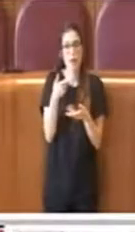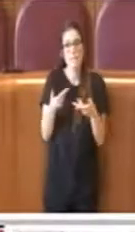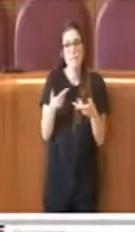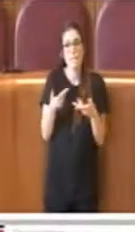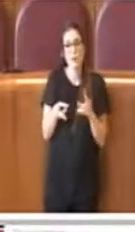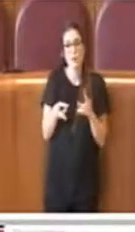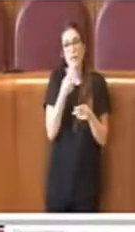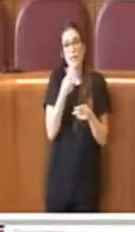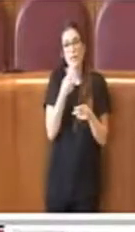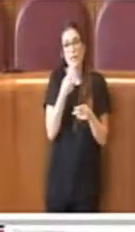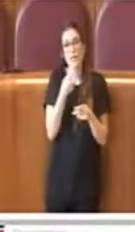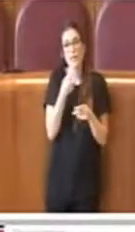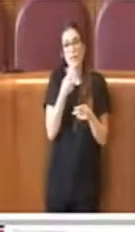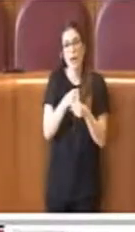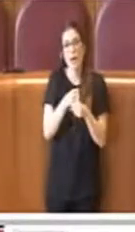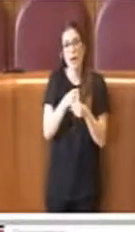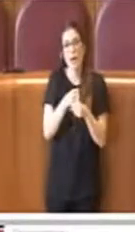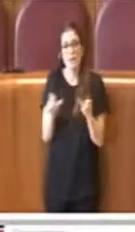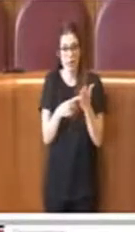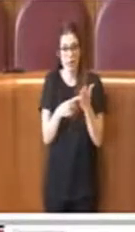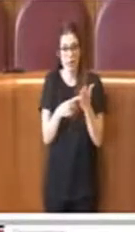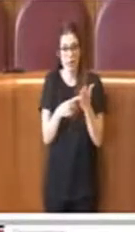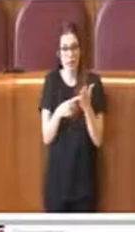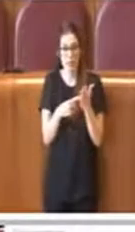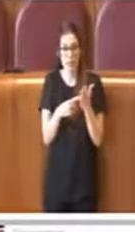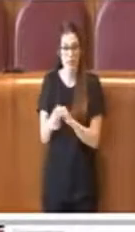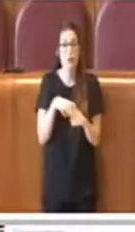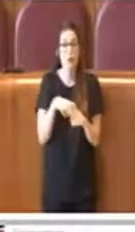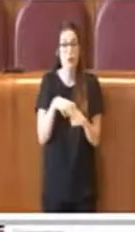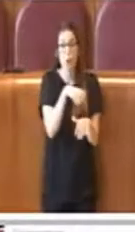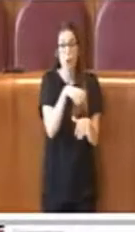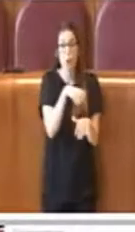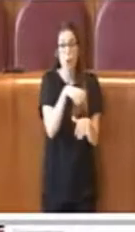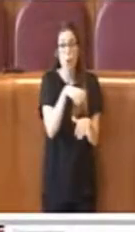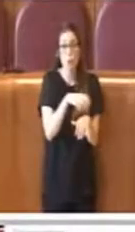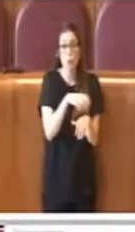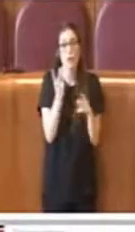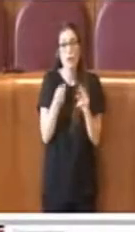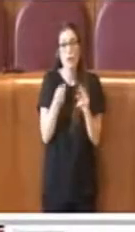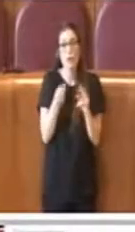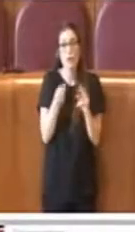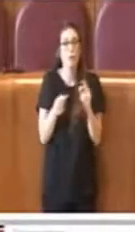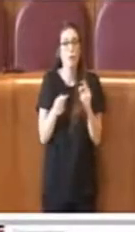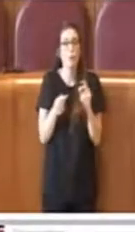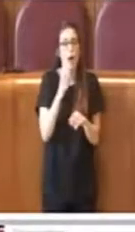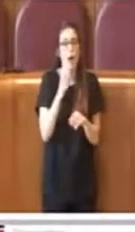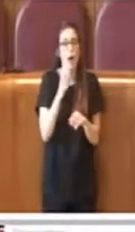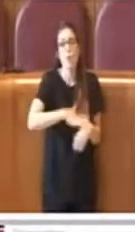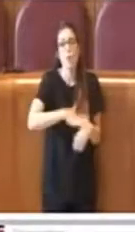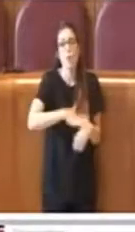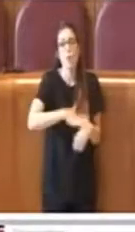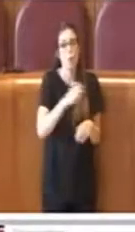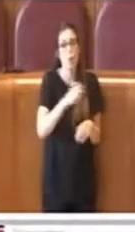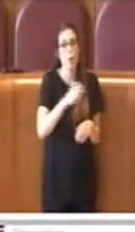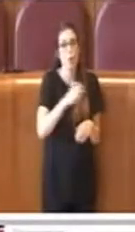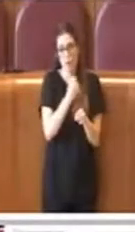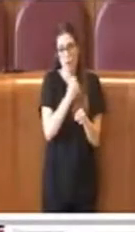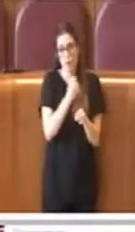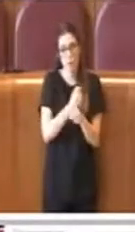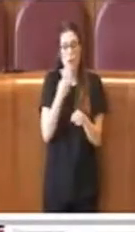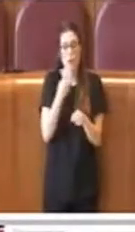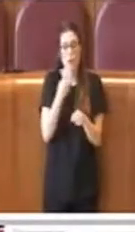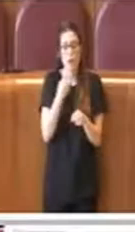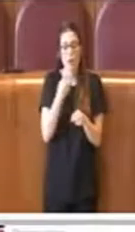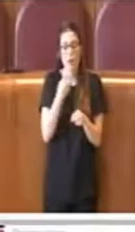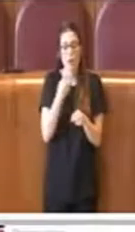rappresentanze. Le consulte sono sicuramente prioritariamente un luogo di lavoro e questo ci tengo a dirlo perché